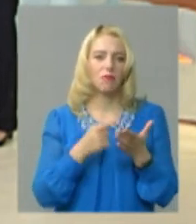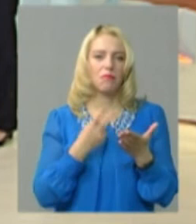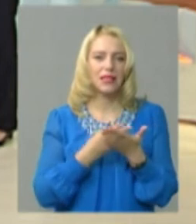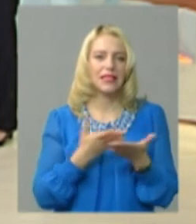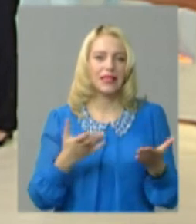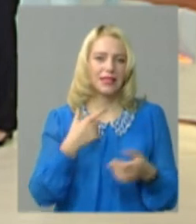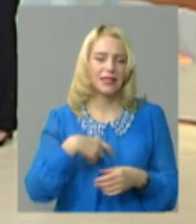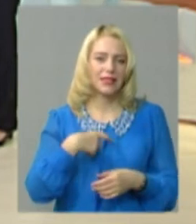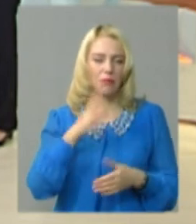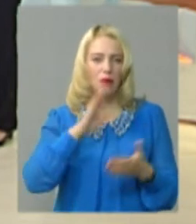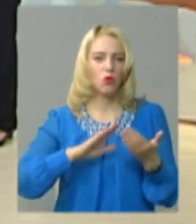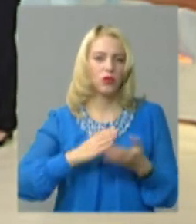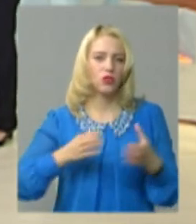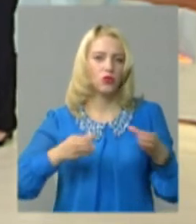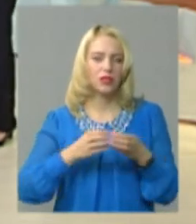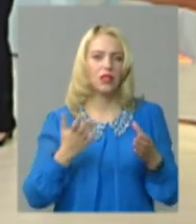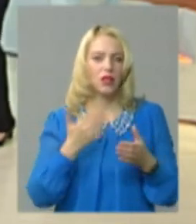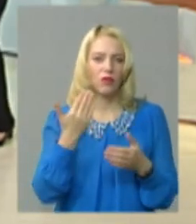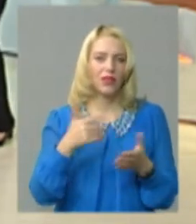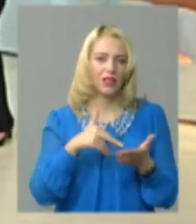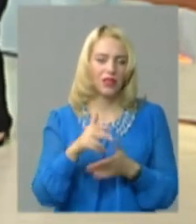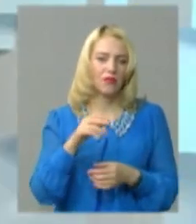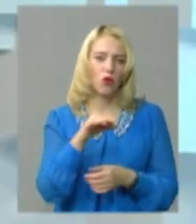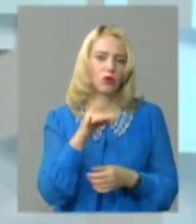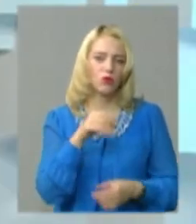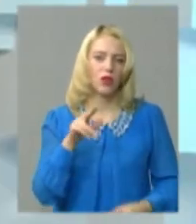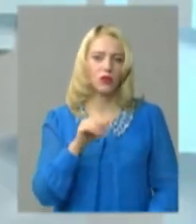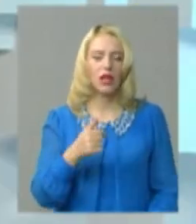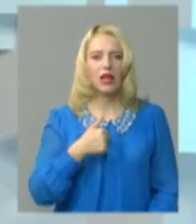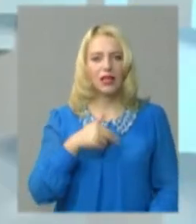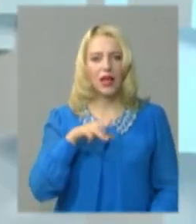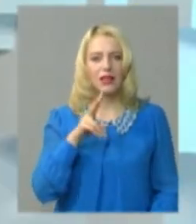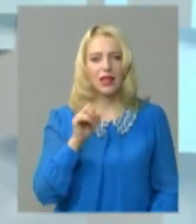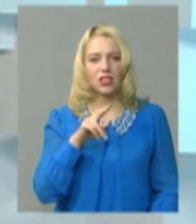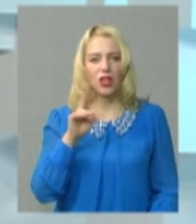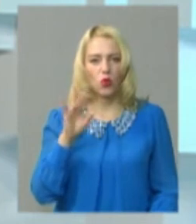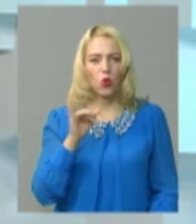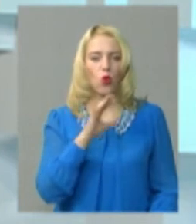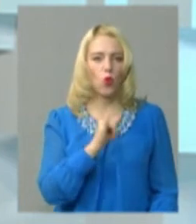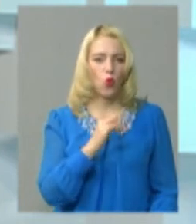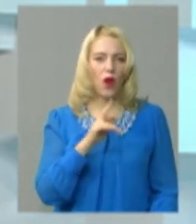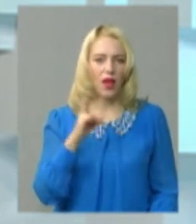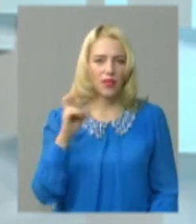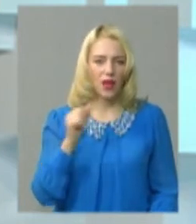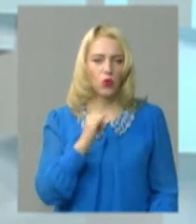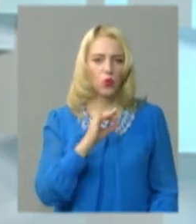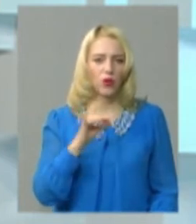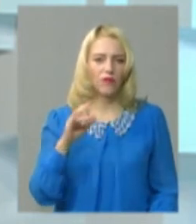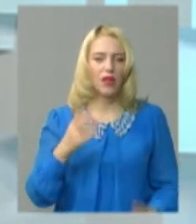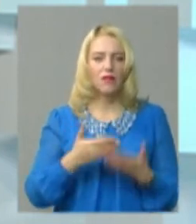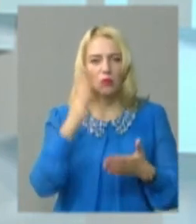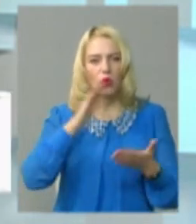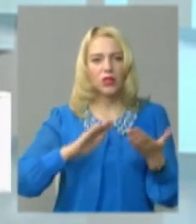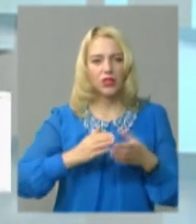презентації себе і політсили, з якою йдете в обласну раду. Прошу. Я Ткаченко Оляна Юрівна, представник політичної